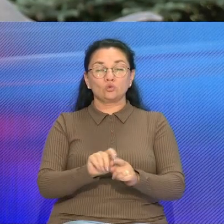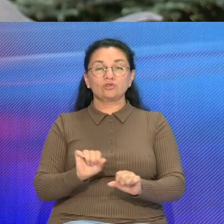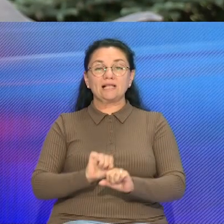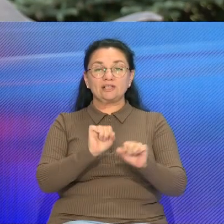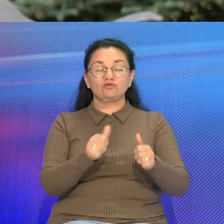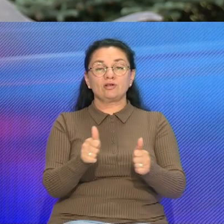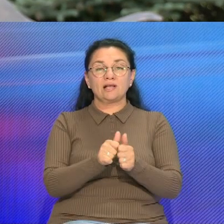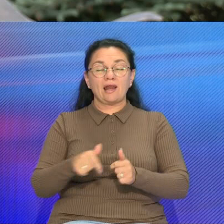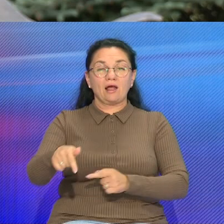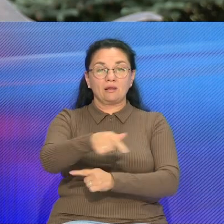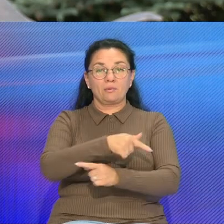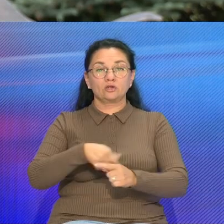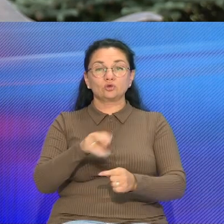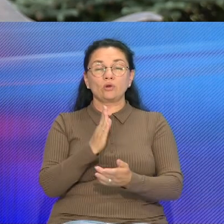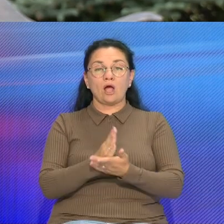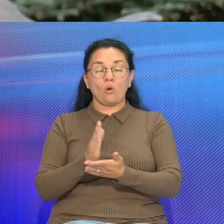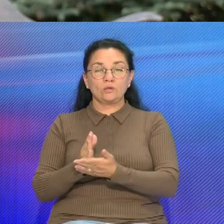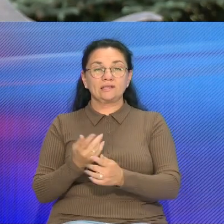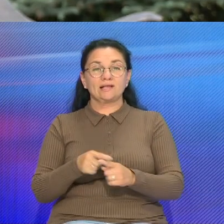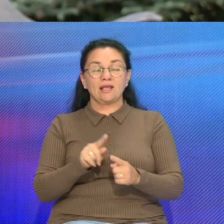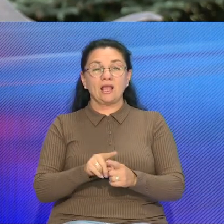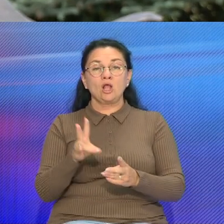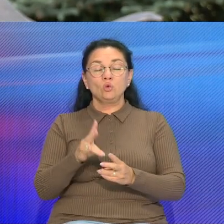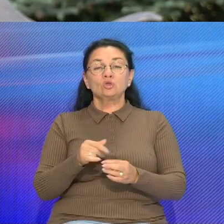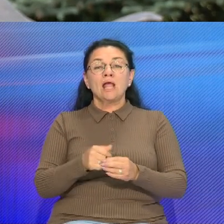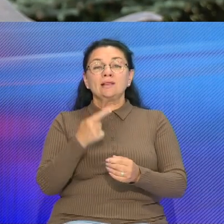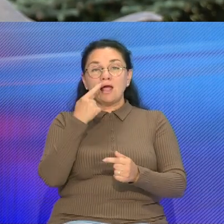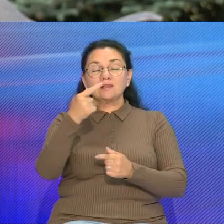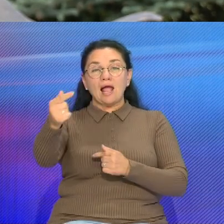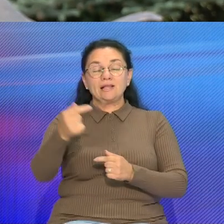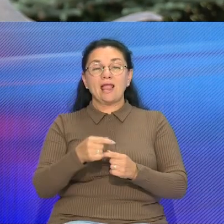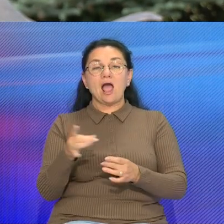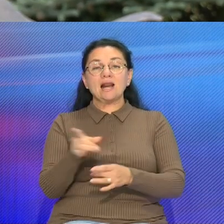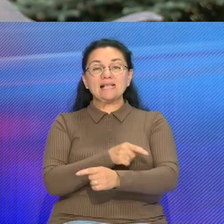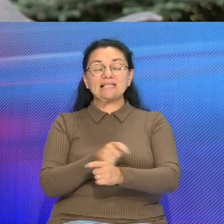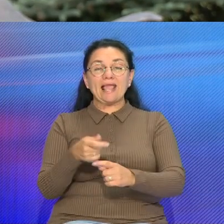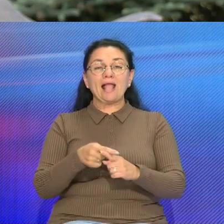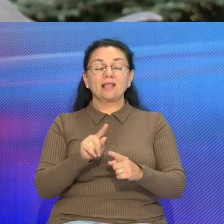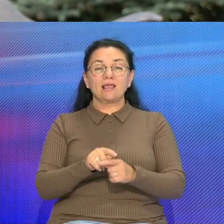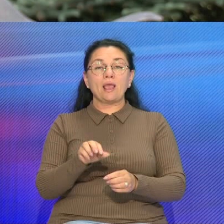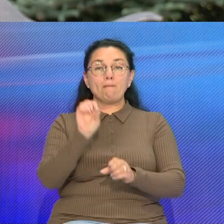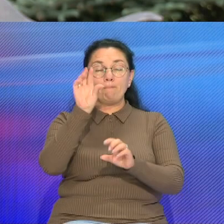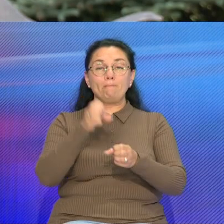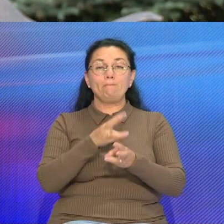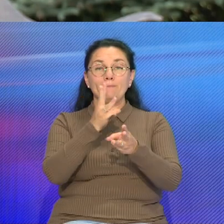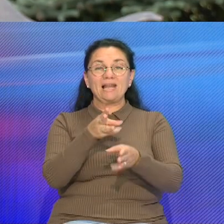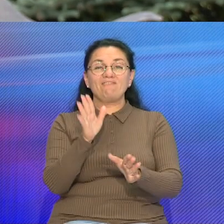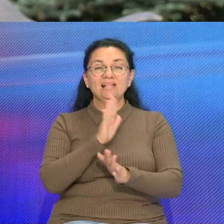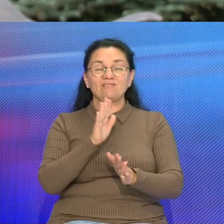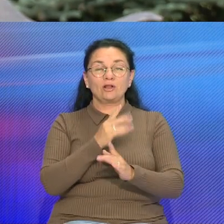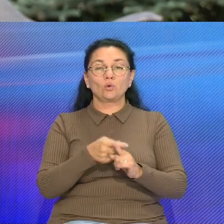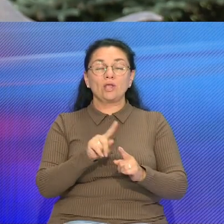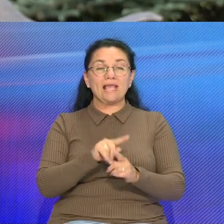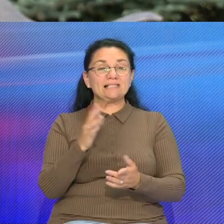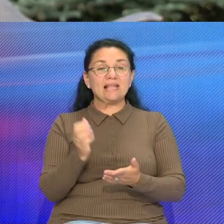расположенное транспортное средство Постарайтесь откатить их на безопасное расстояние или поливайте водой во избежание их возгорания Если